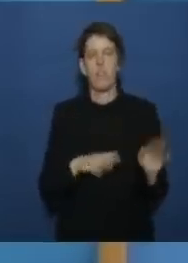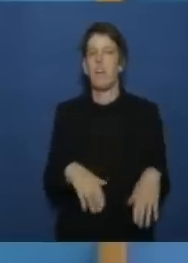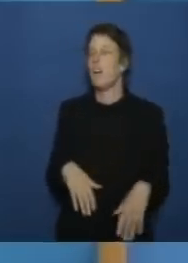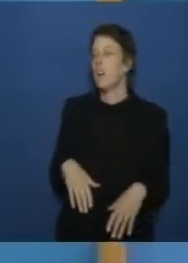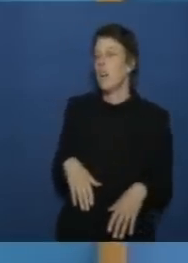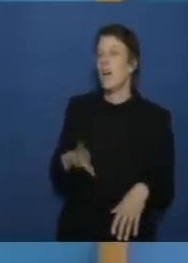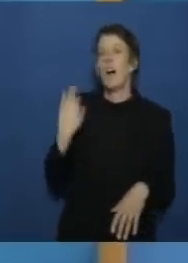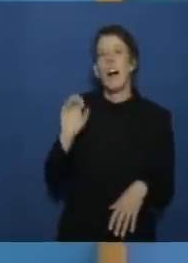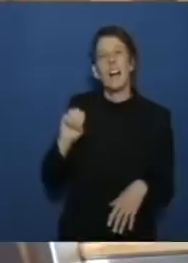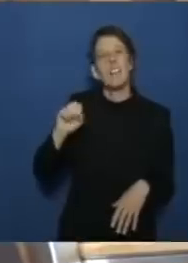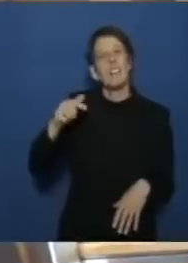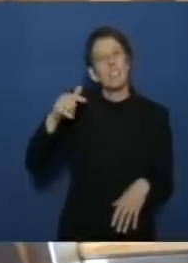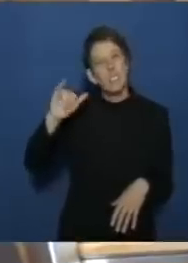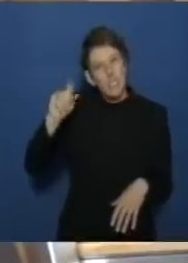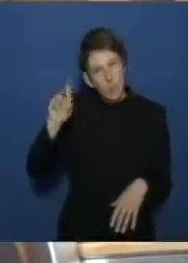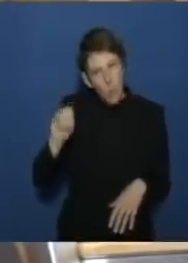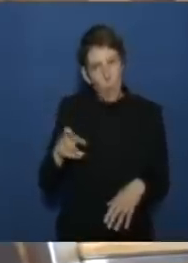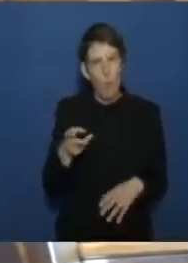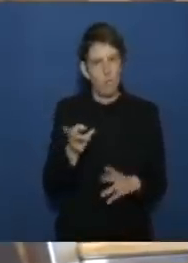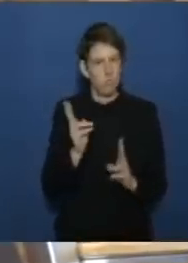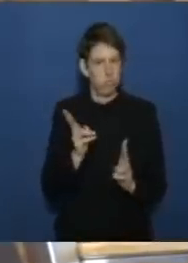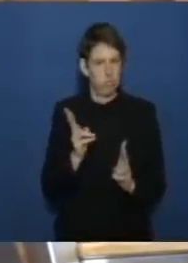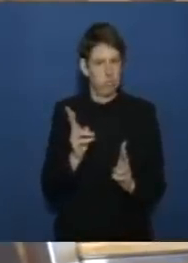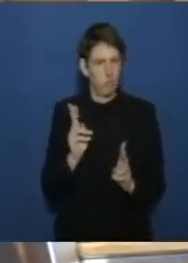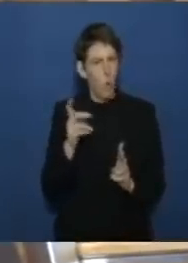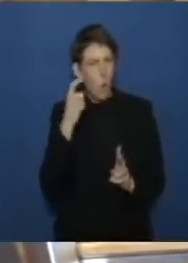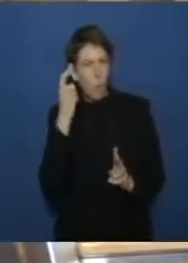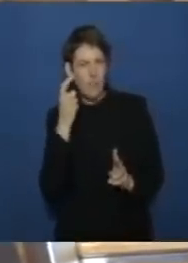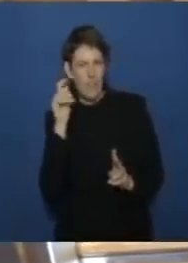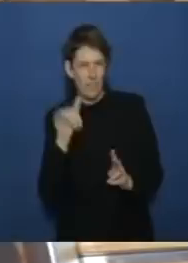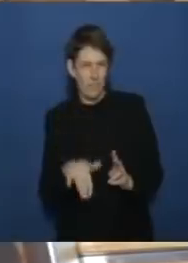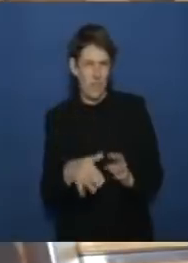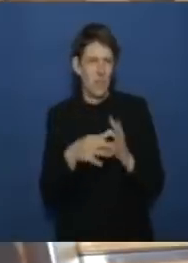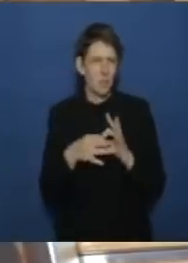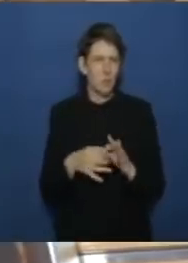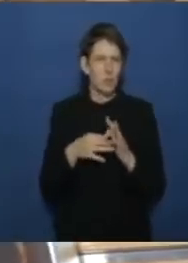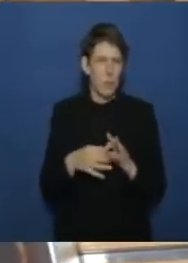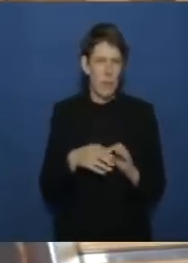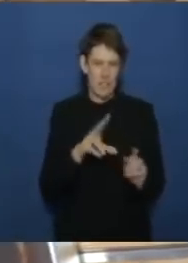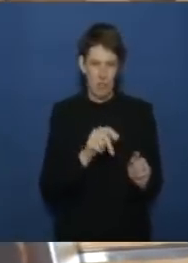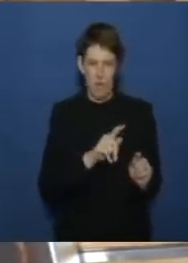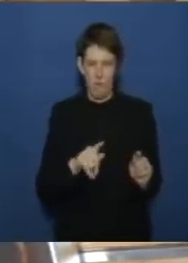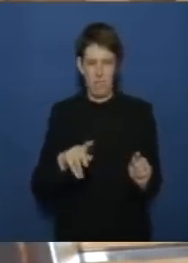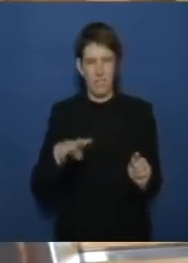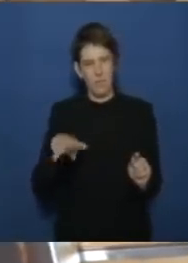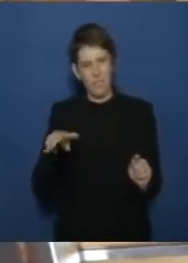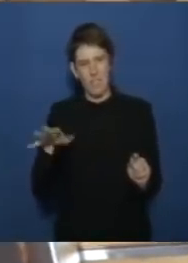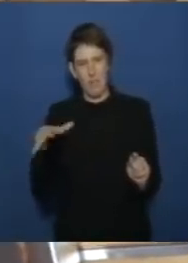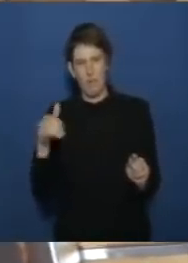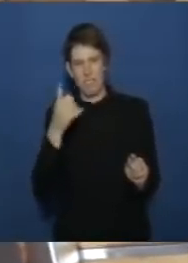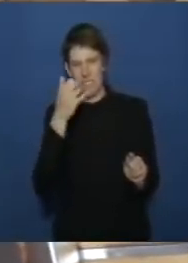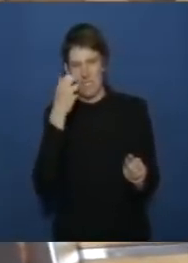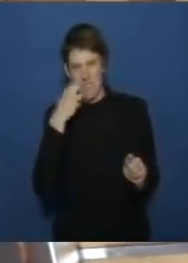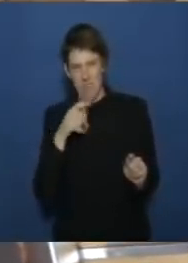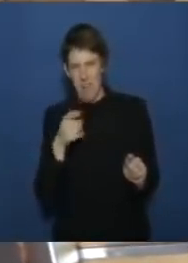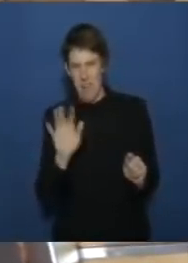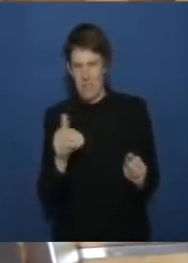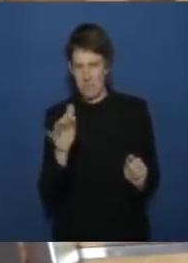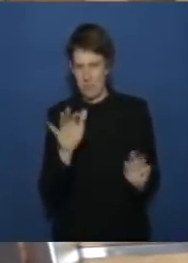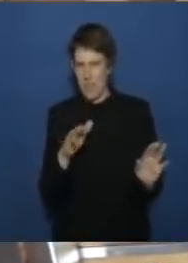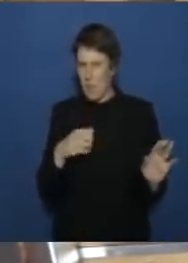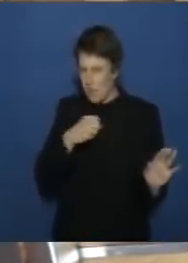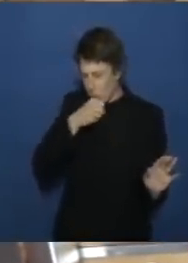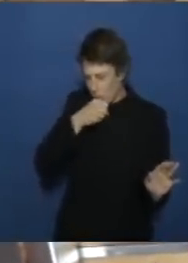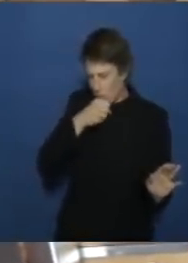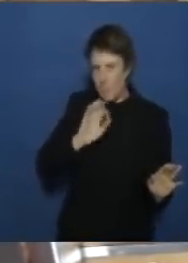gut bei der stiko gibt es ja nach vor massive bedenken was sie zulassen für für zwölf 14 15 jährige können sie vielleicht das mikrofon bisschen so richten ja